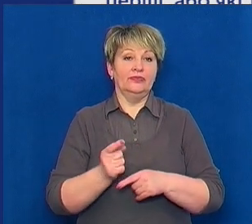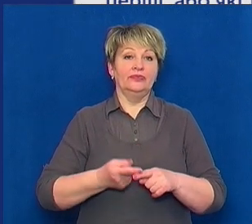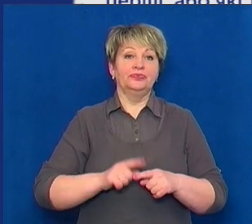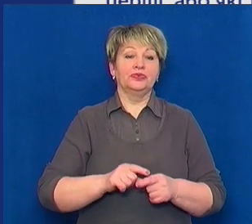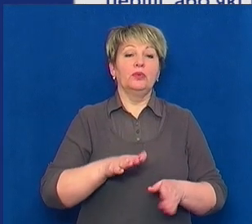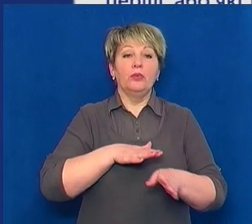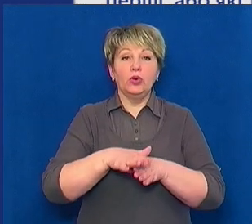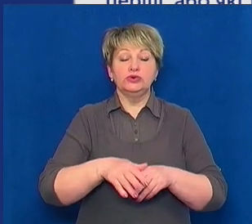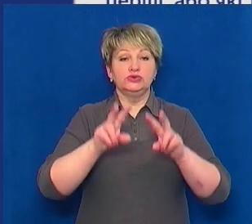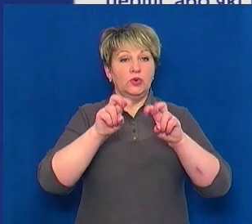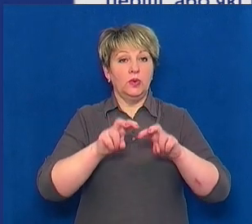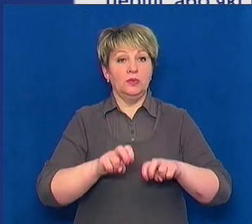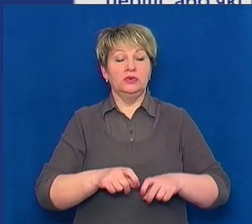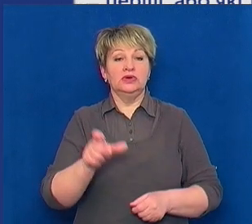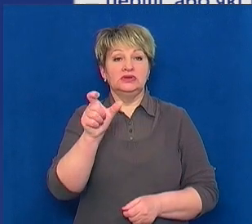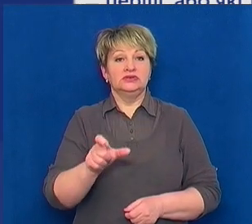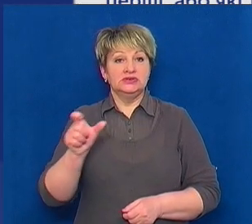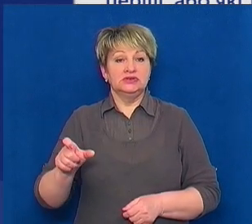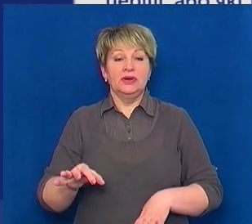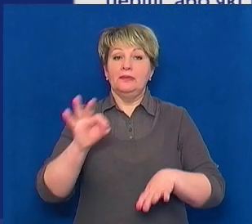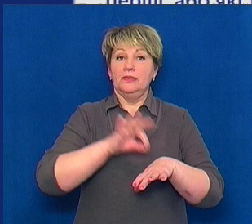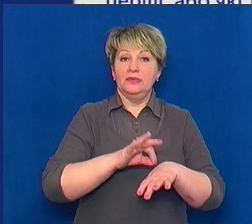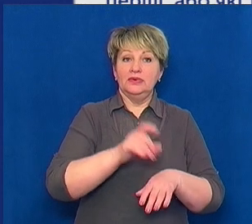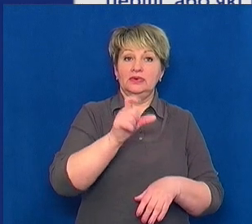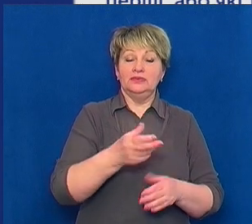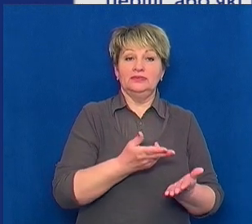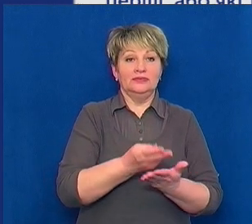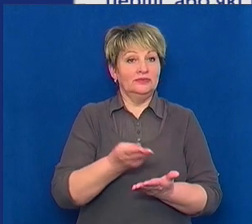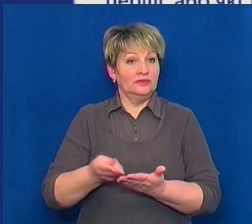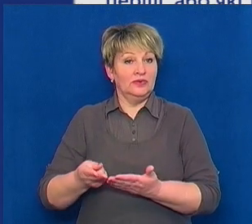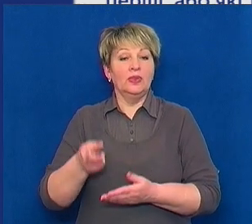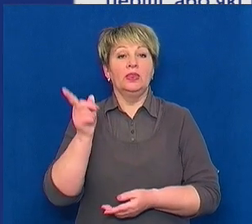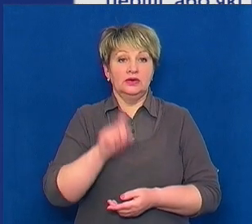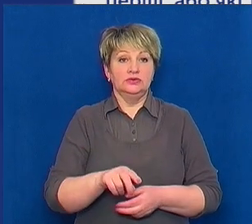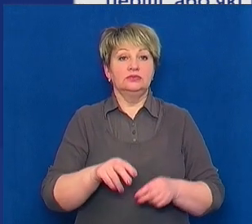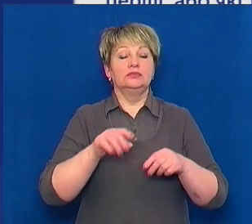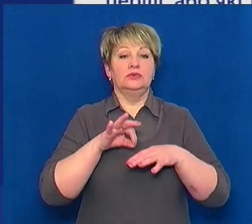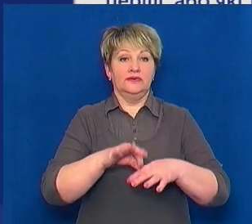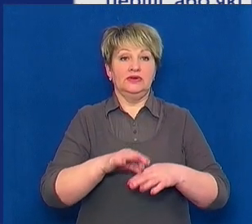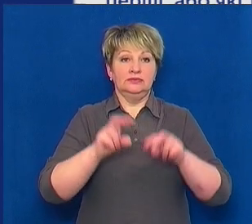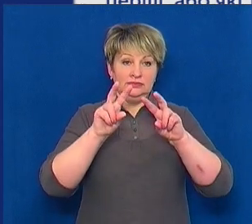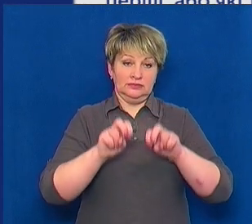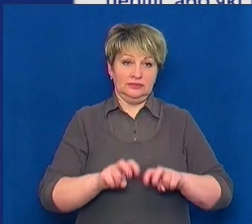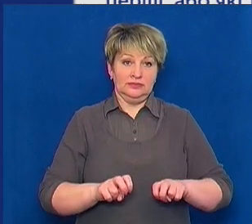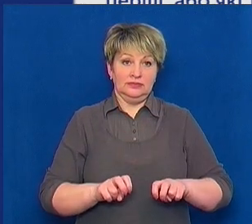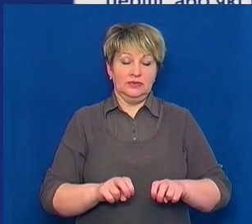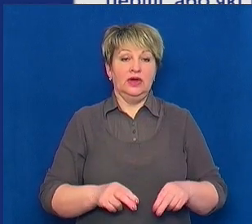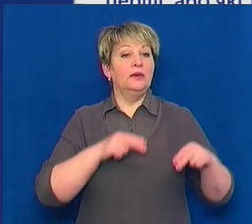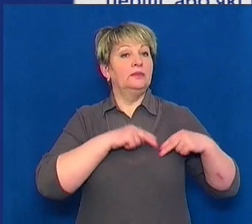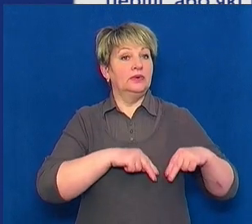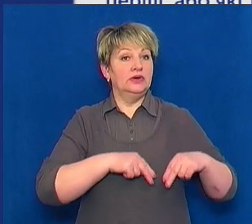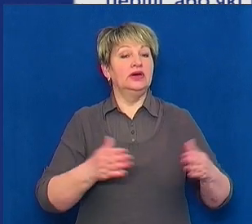повністю. Пацієнтів тестують тих відділень, де виявлені перші, або ті, які там температурять, хоч як